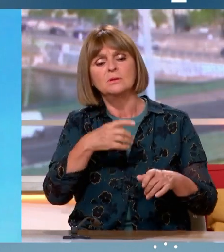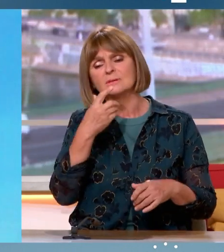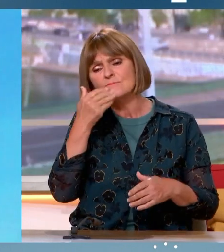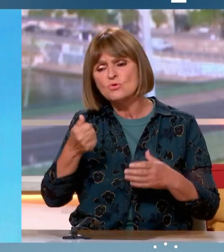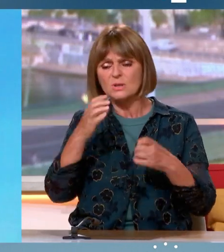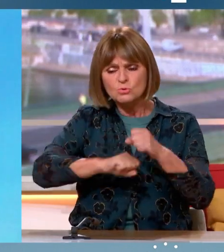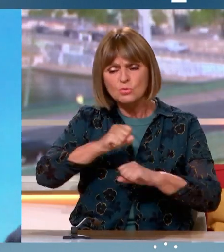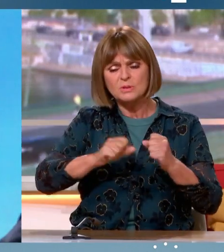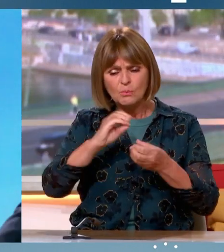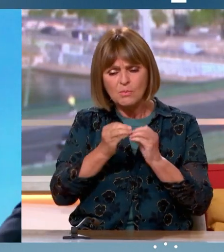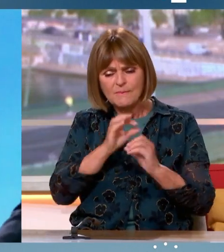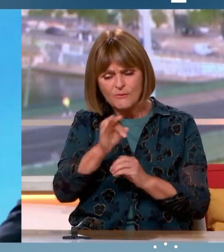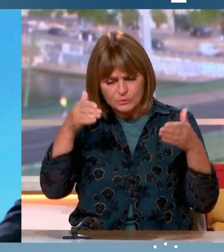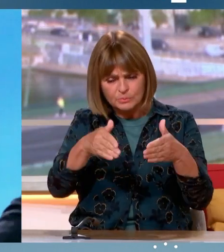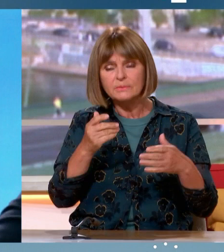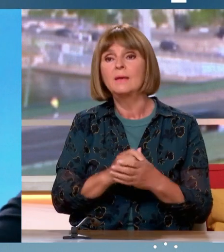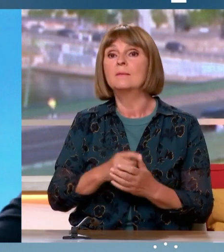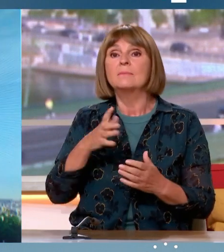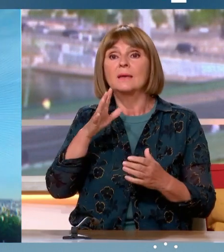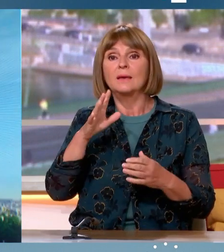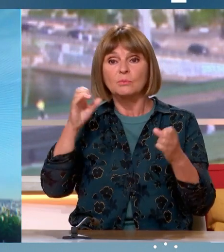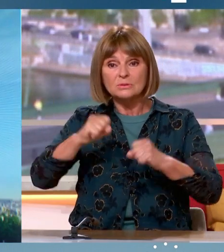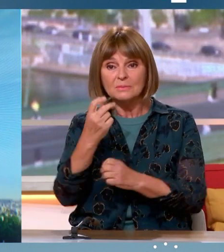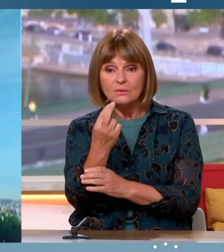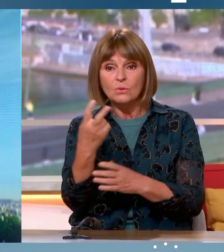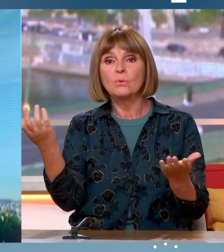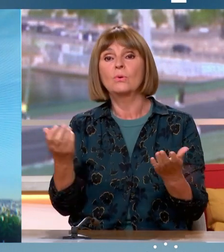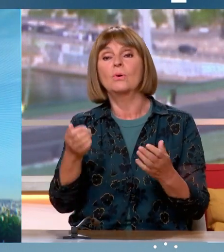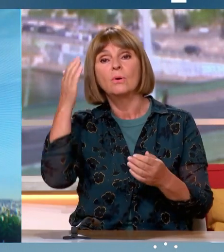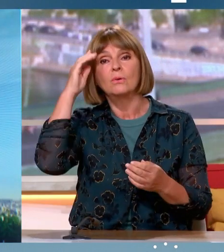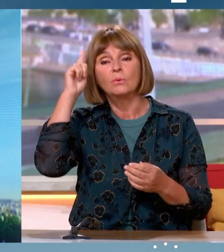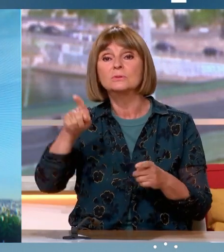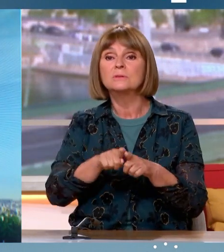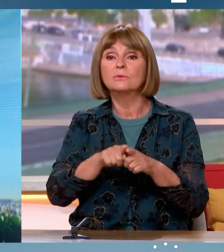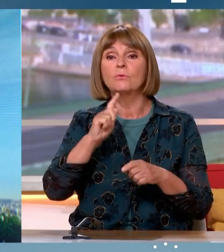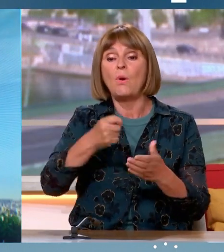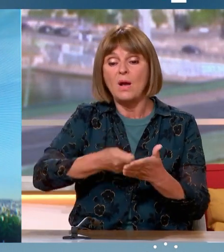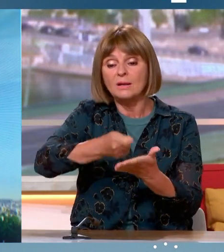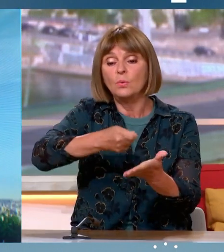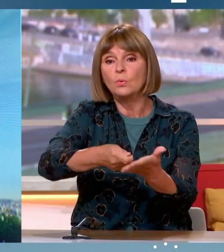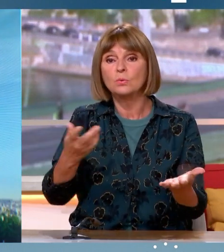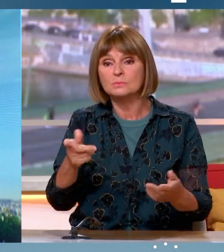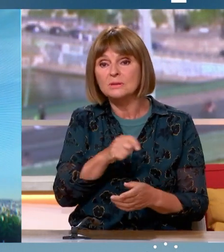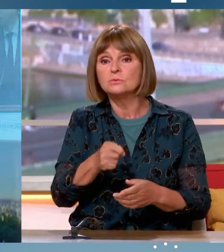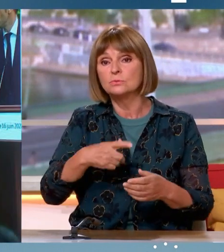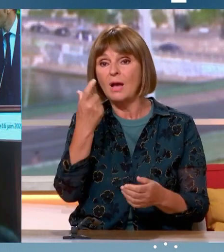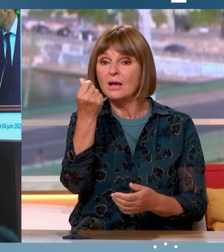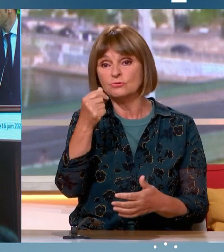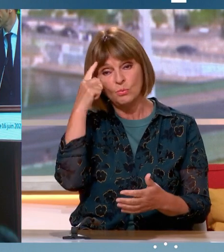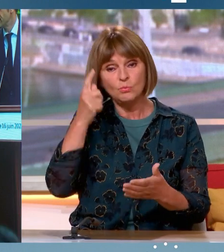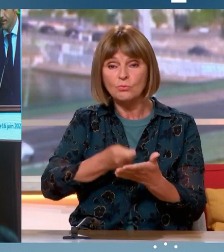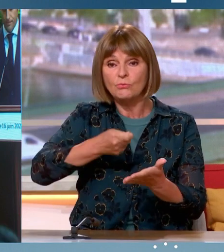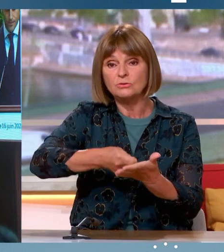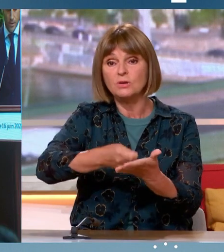ne vous le dit en toute sincérité. Mais ce n pas incompatible. Le fait de dire également qu'il faut remplir le frigo et c'est ce qui sera fait avec ces